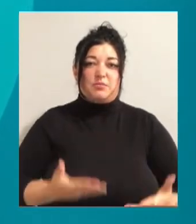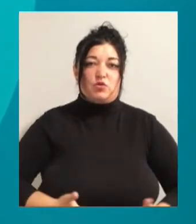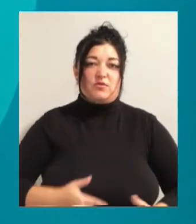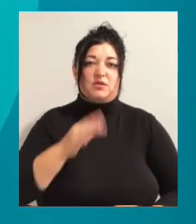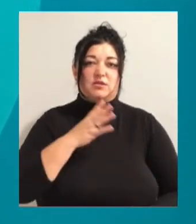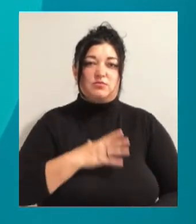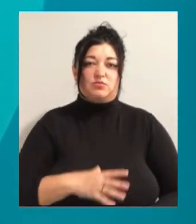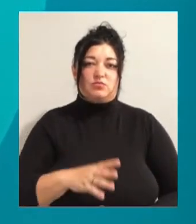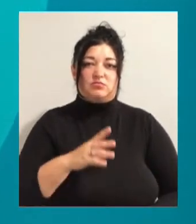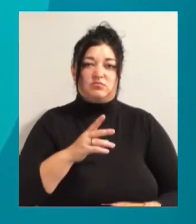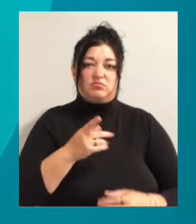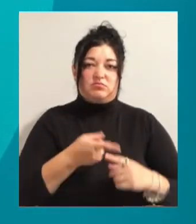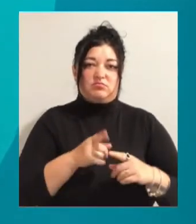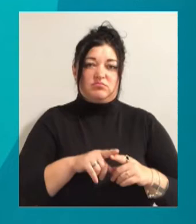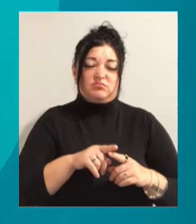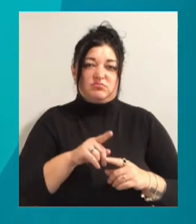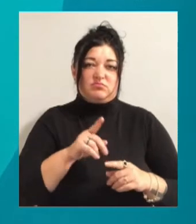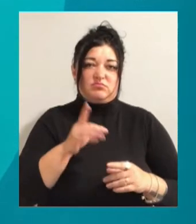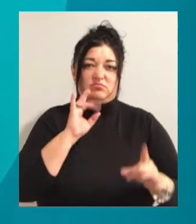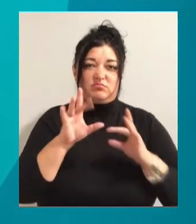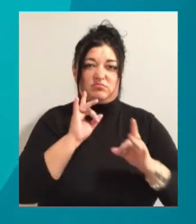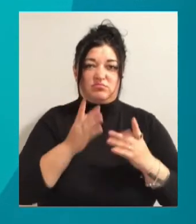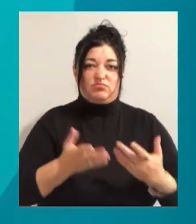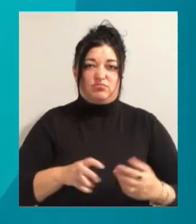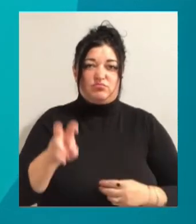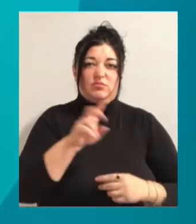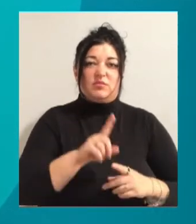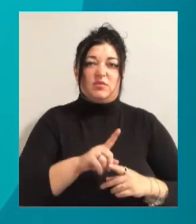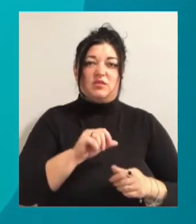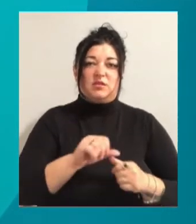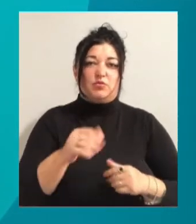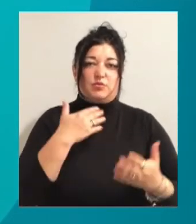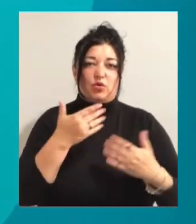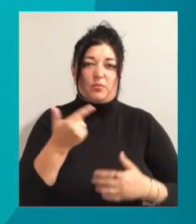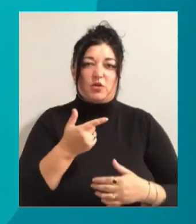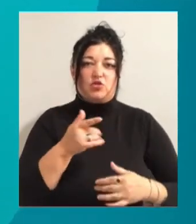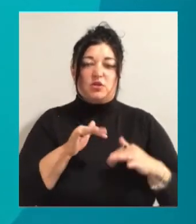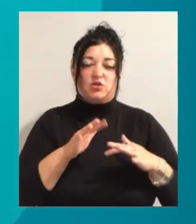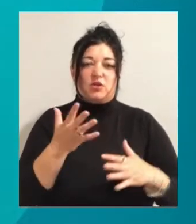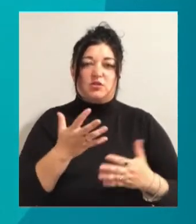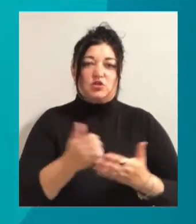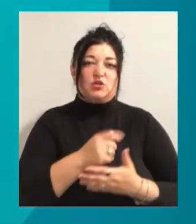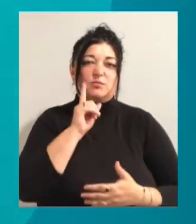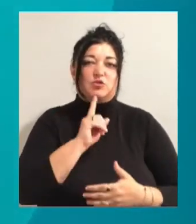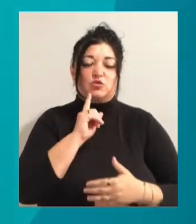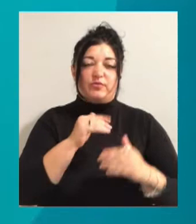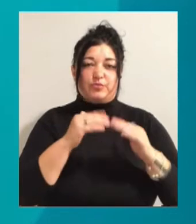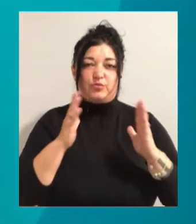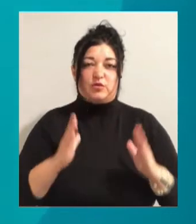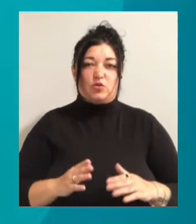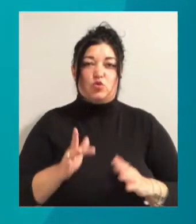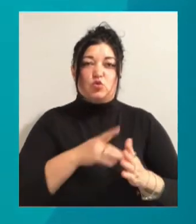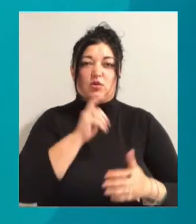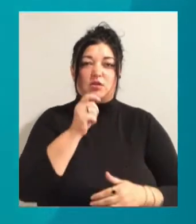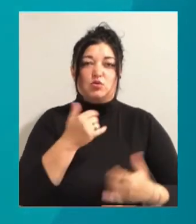знайти прихисток в одному з парків Одеси. Наразі батькам опікуються громадські діячі, які знайшли їм тимчасову домівку. Журналісти